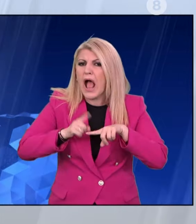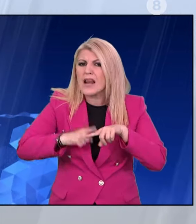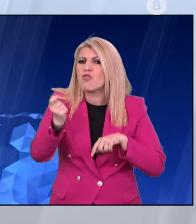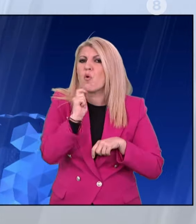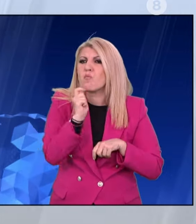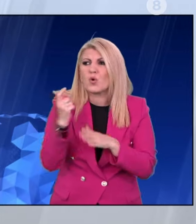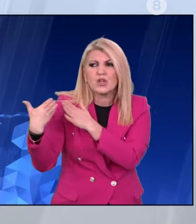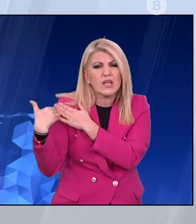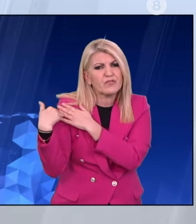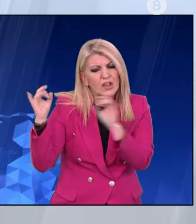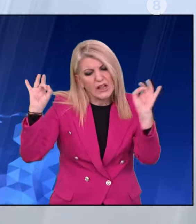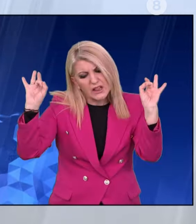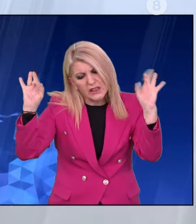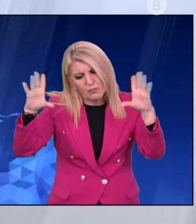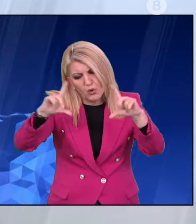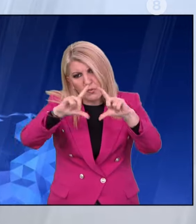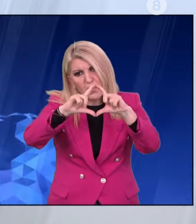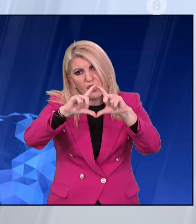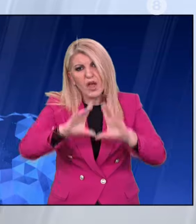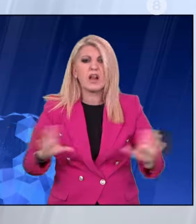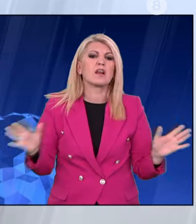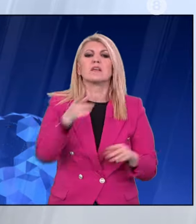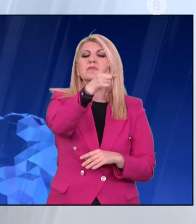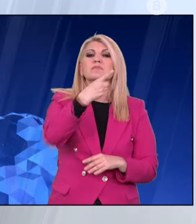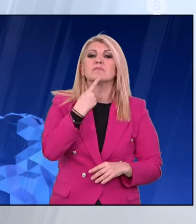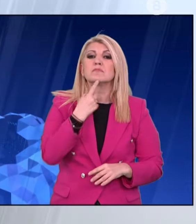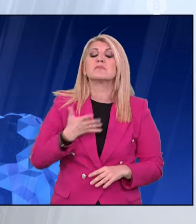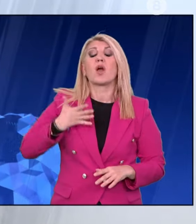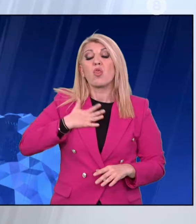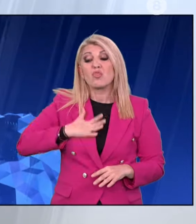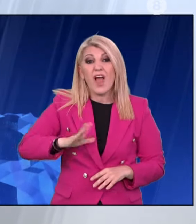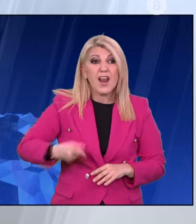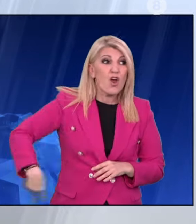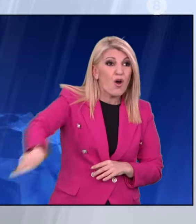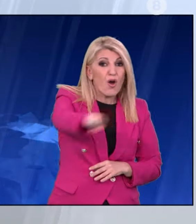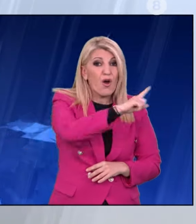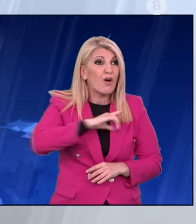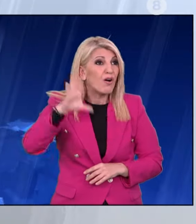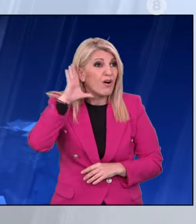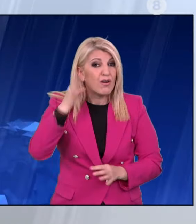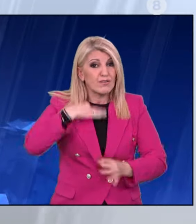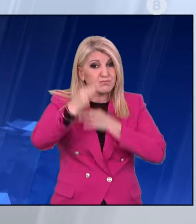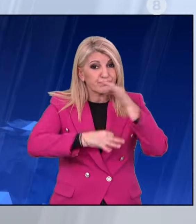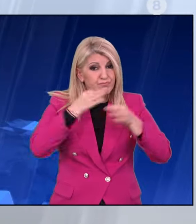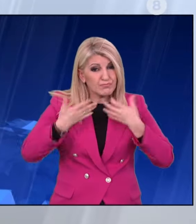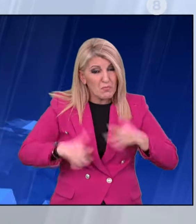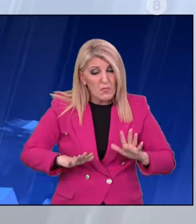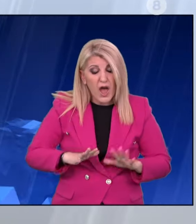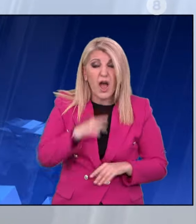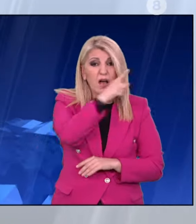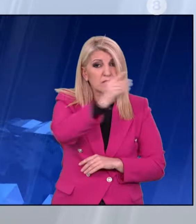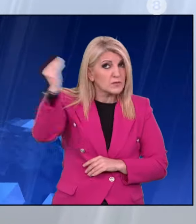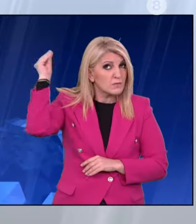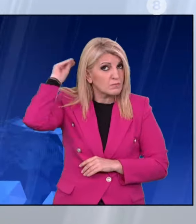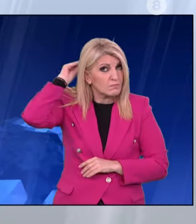στο κοινοβούλιο, στα θεωρία και θα ήθελα πραγματικά αυτοί οι ομιλητές και όλοι όσοι είναι εκεί να έχουν στο πίσω μέρος του